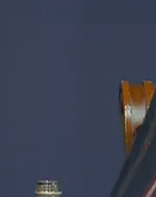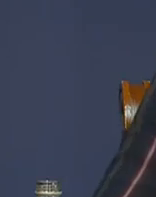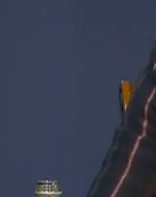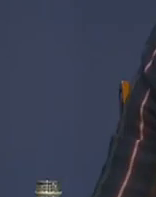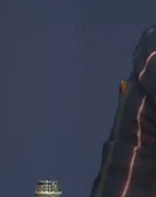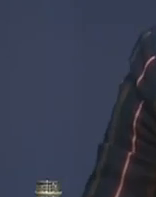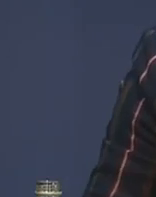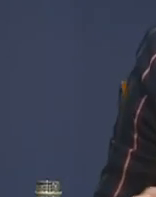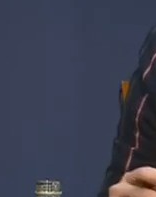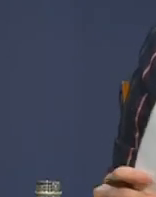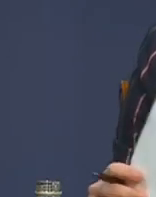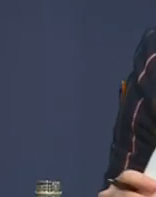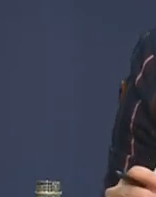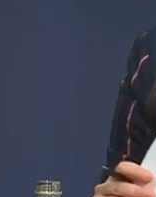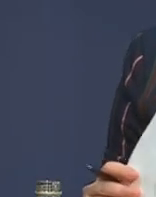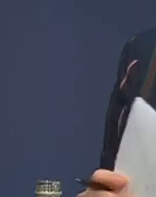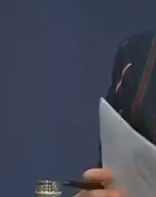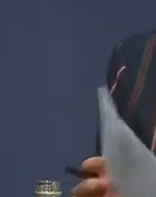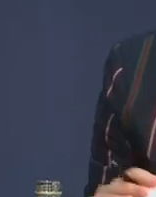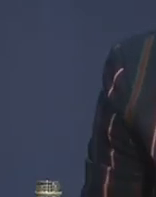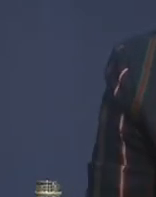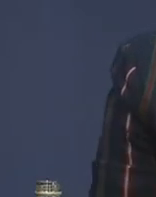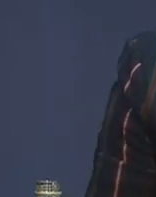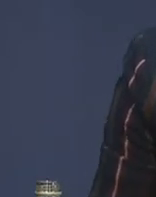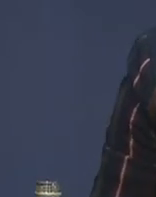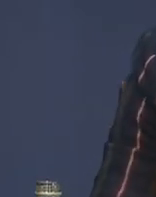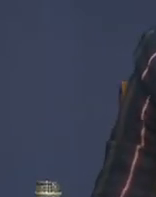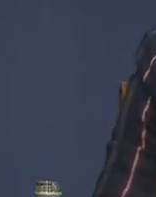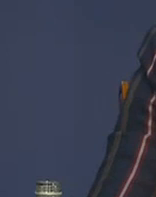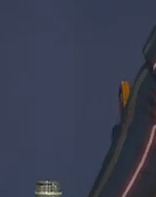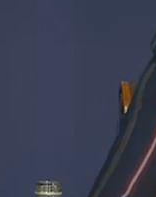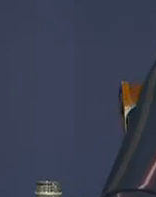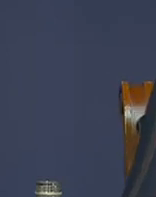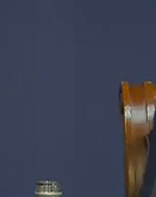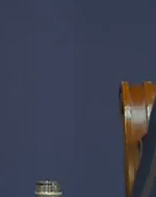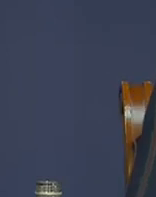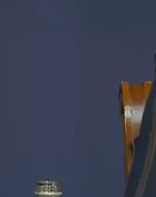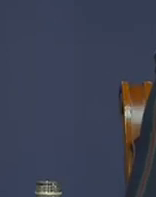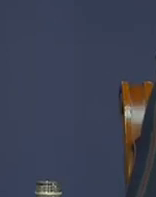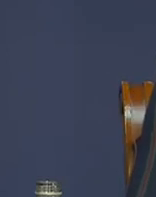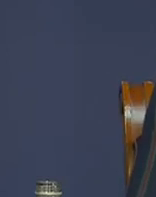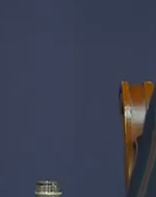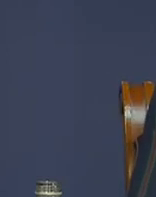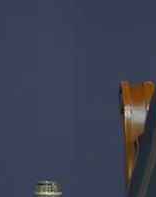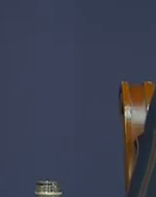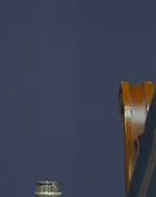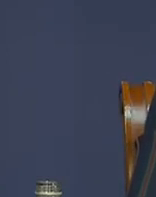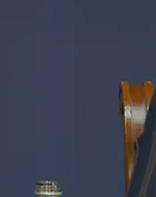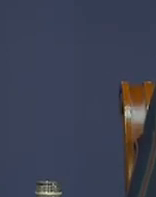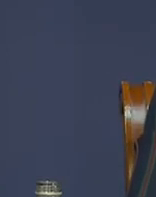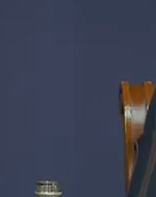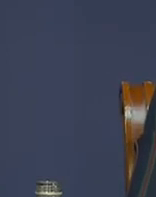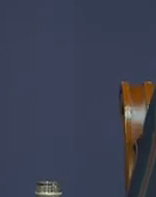i rani ovako bar ja ne tvrdim za drugi za mene je ovo ostalo isto kad sam prvi put